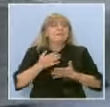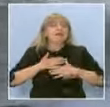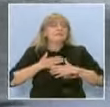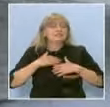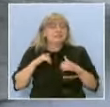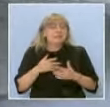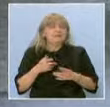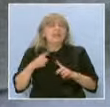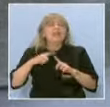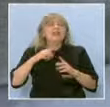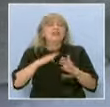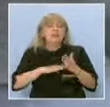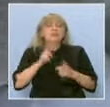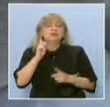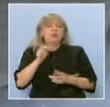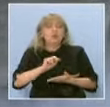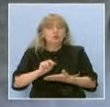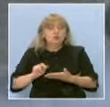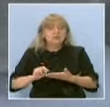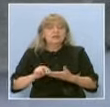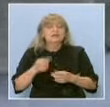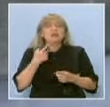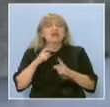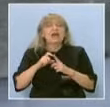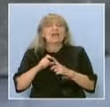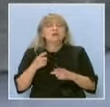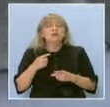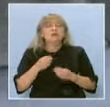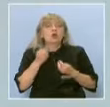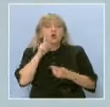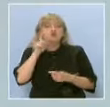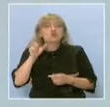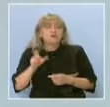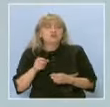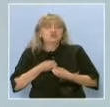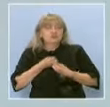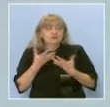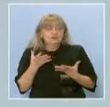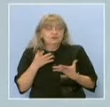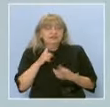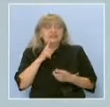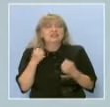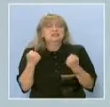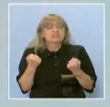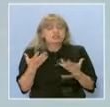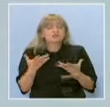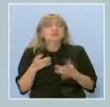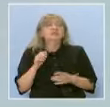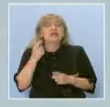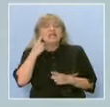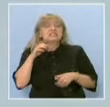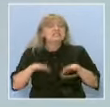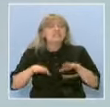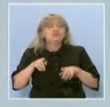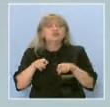си. Темата, по която писах, беше на Гадамер. Човешността на съществуването ни зависи в това да се